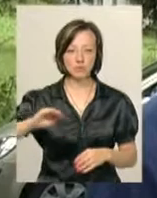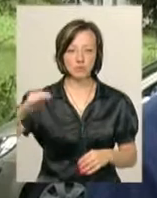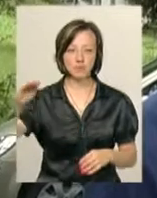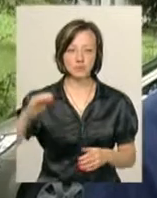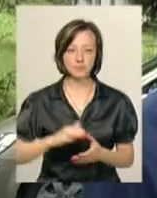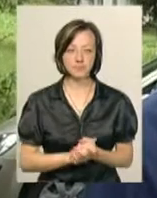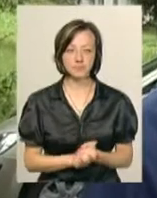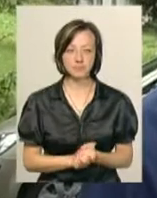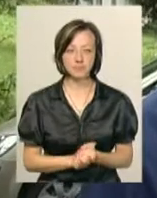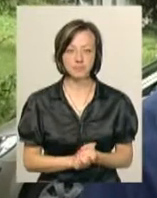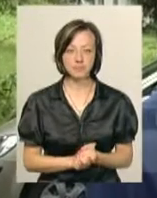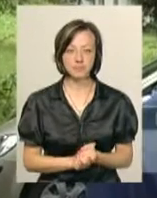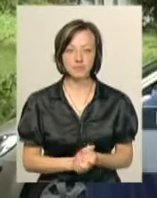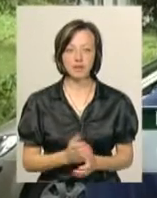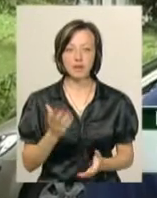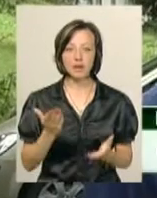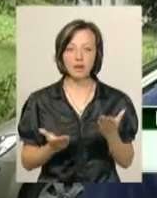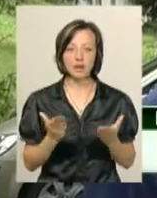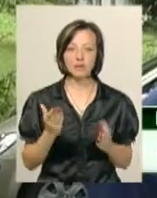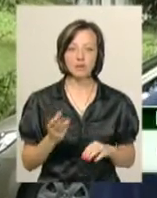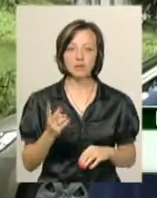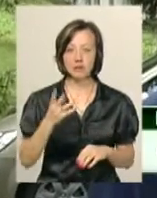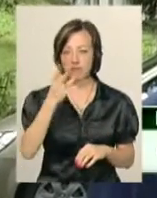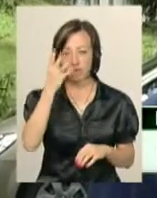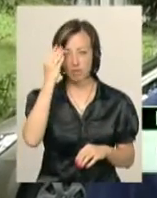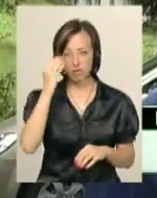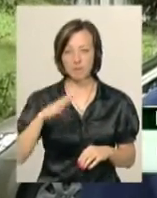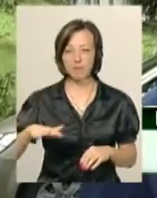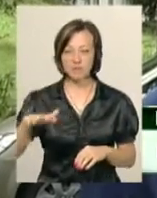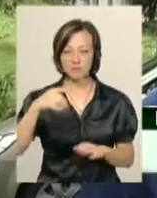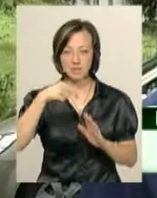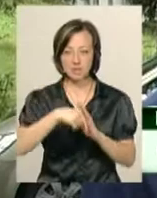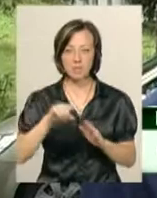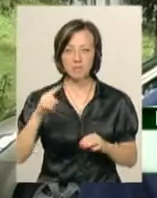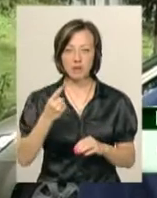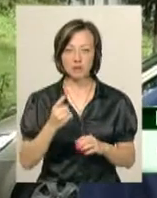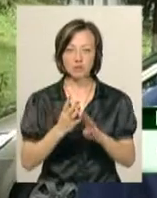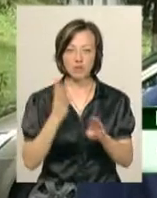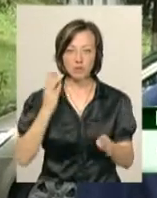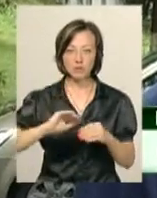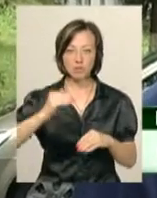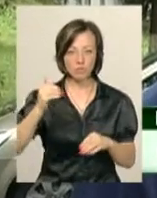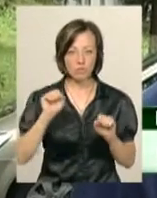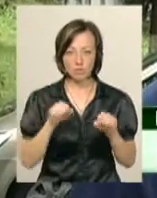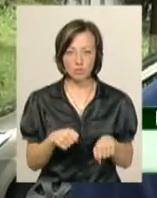Якщо нараховувати самі приміщення в середині лікарні, то мабуть насамперед сходи, бо по них можна вбитися.